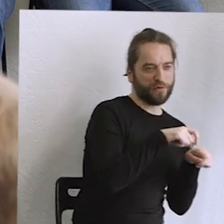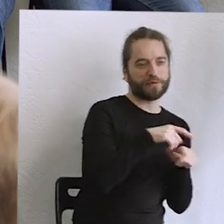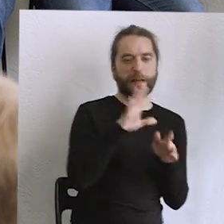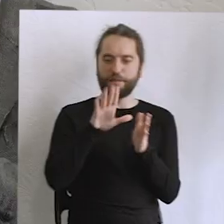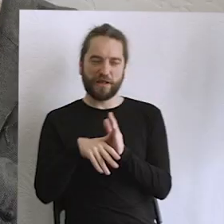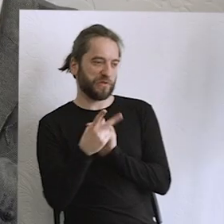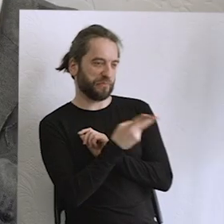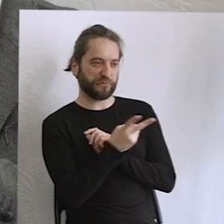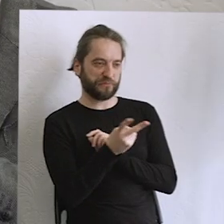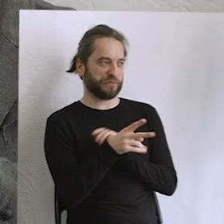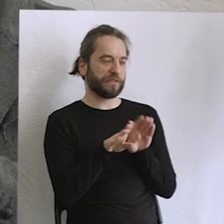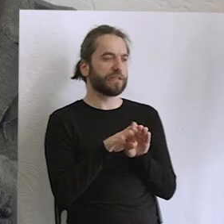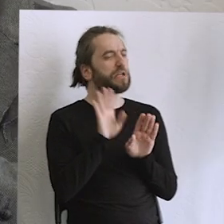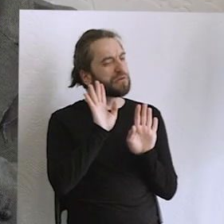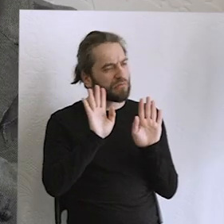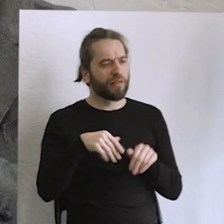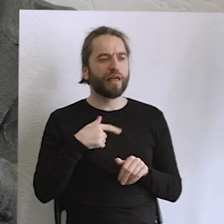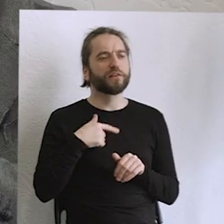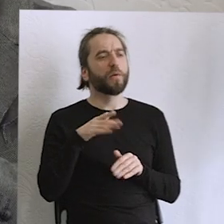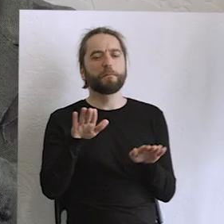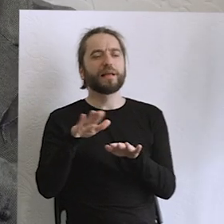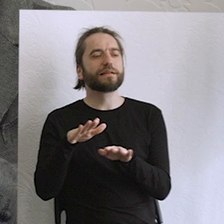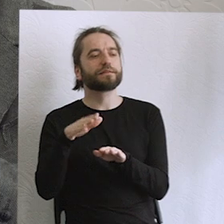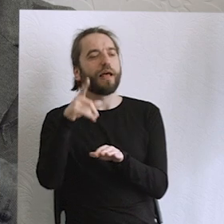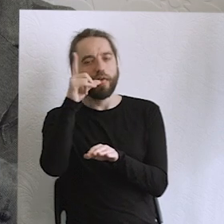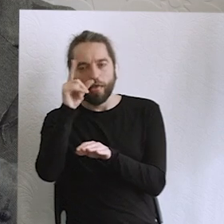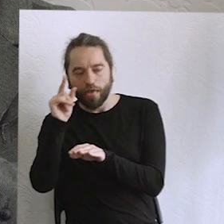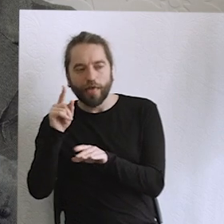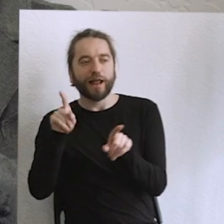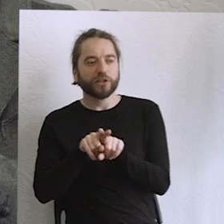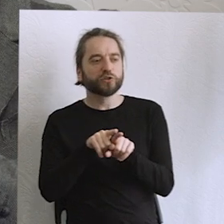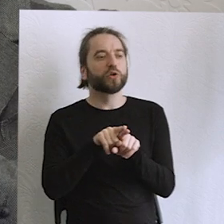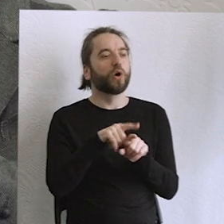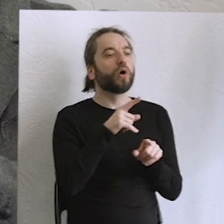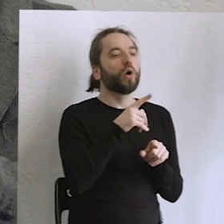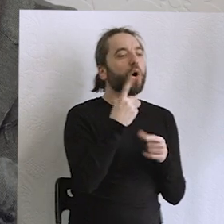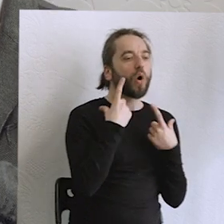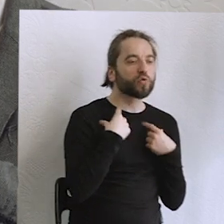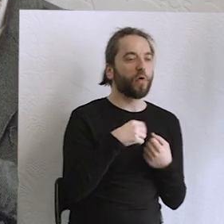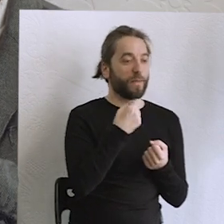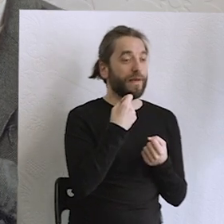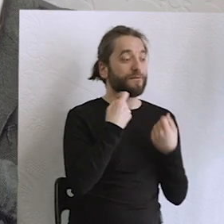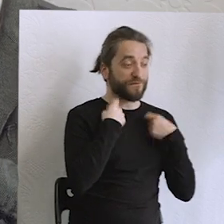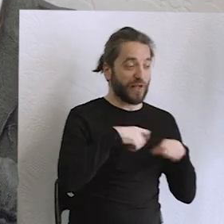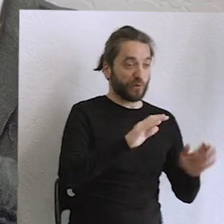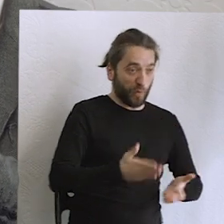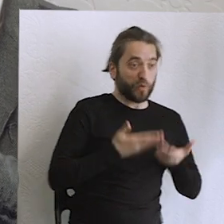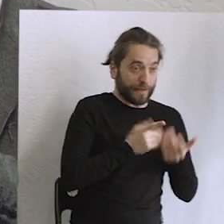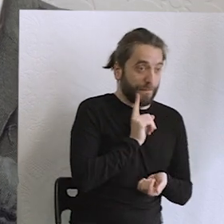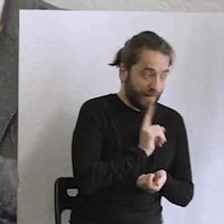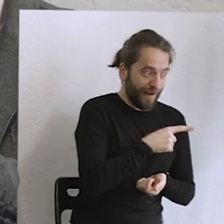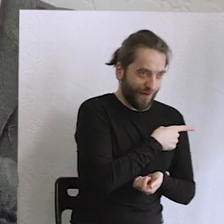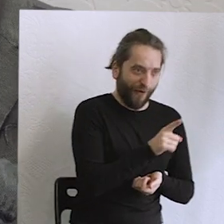mieszkających w mieście. I nie mówię tu tylko o sypialniach. Mówię tu o rdzennych ludziach ze wsi. Więc tak, potrzebujemy nowej operacjonalizacji,